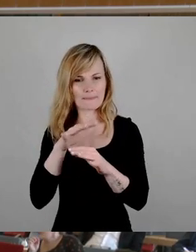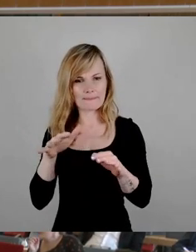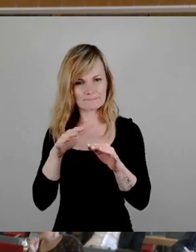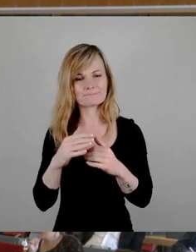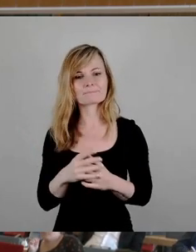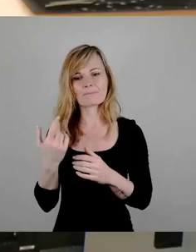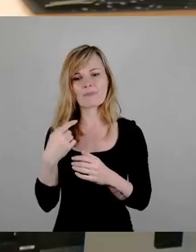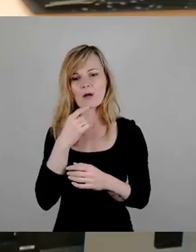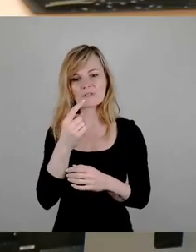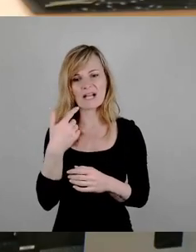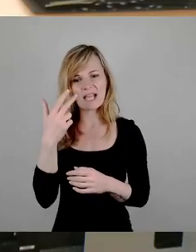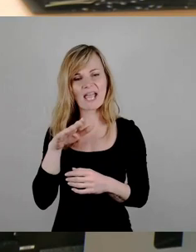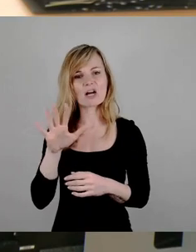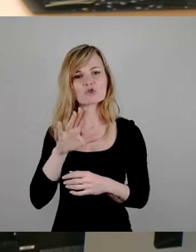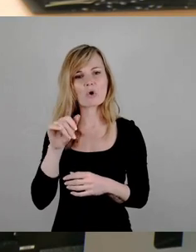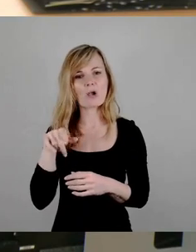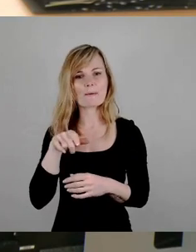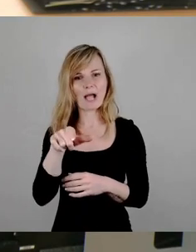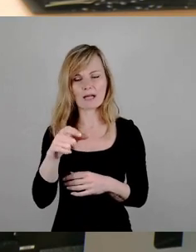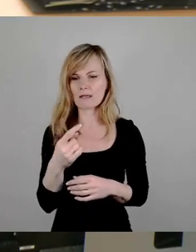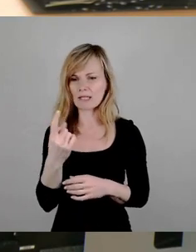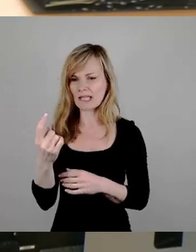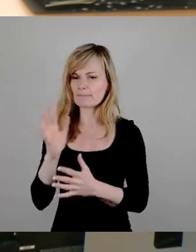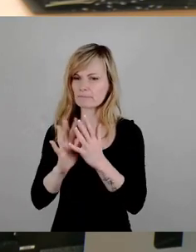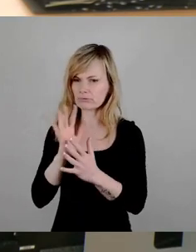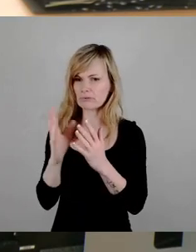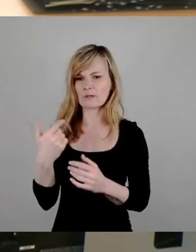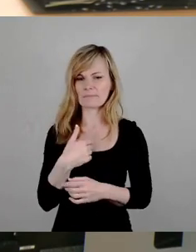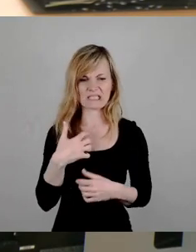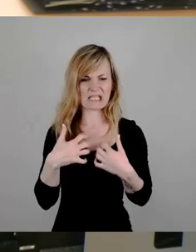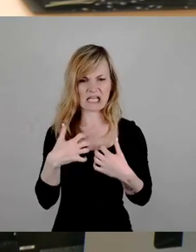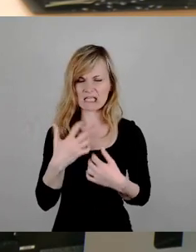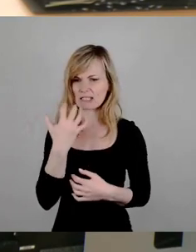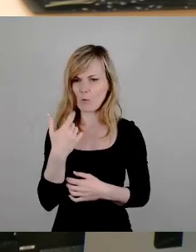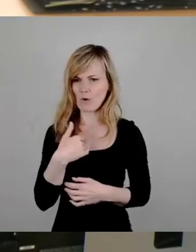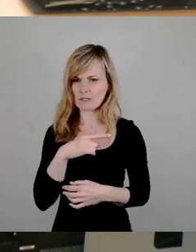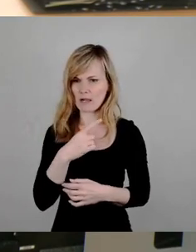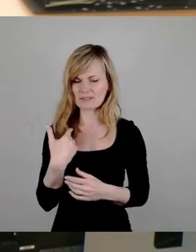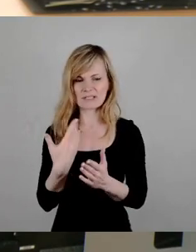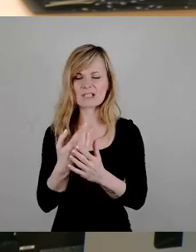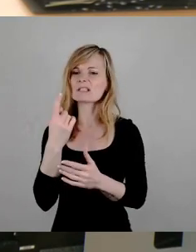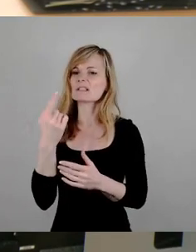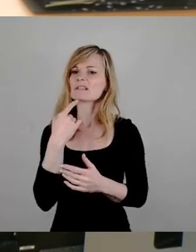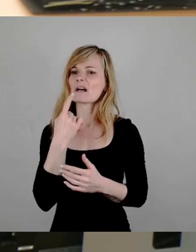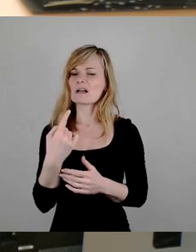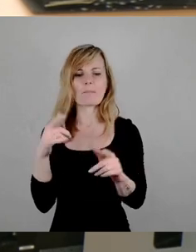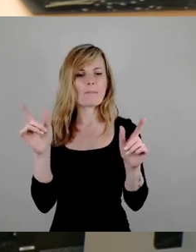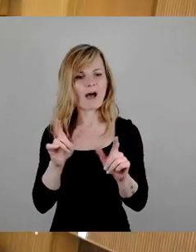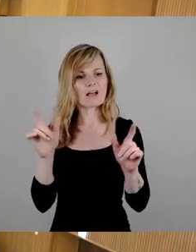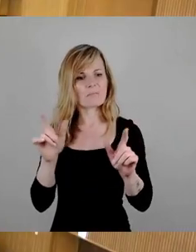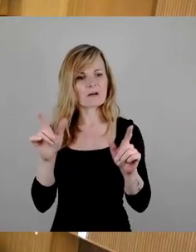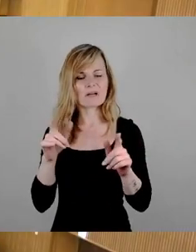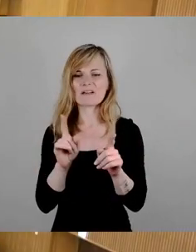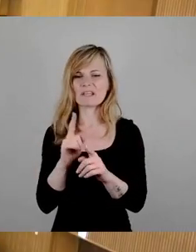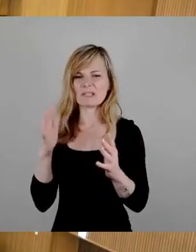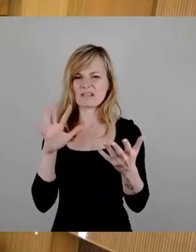ein wenig verärgert bei Ihrer Darstellung hier vorn. Sie haben diese Partys, finde ich, in einem Licht dargestellt, die